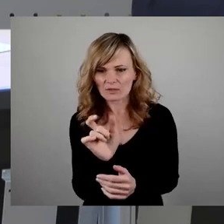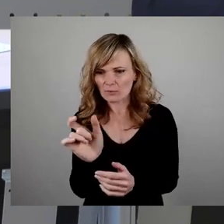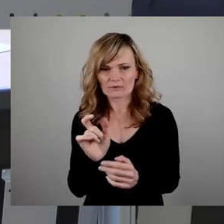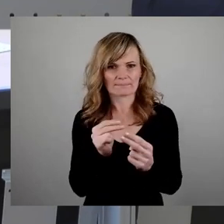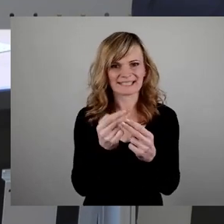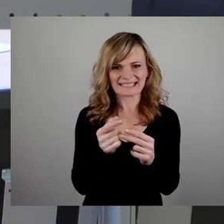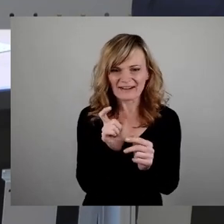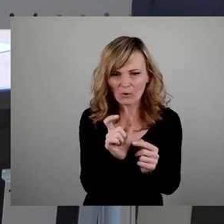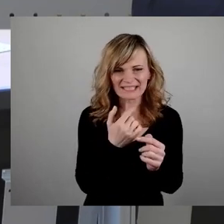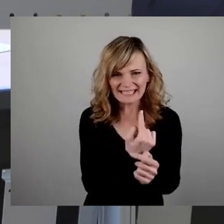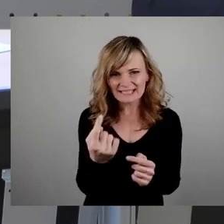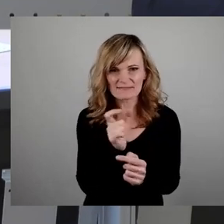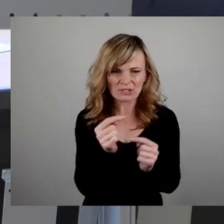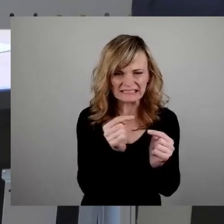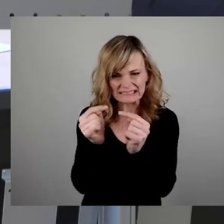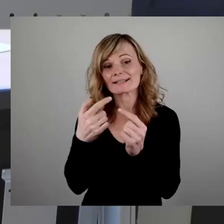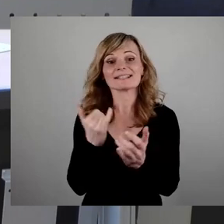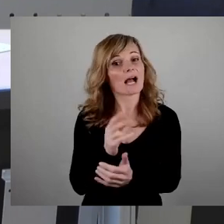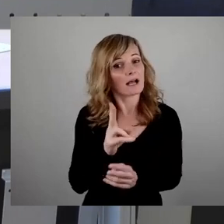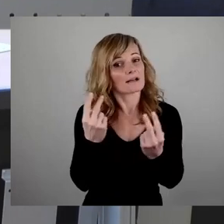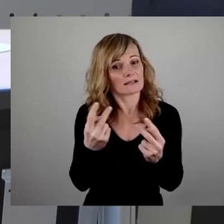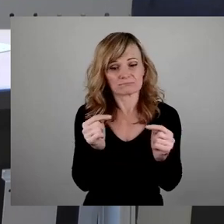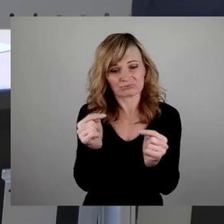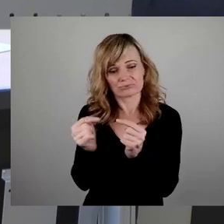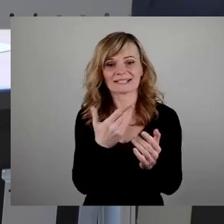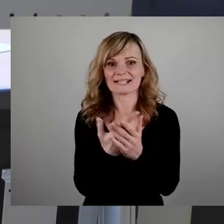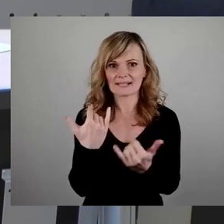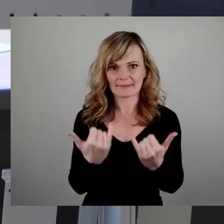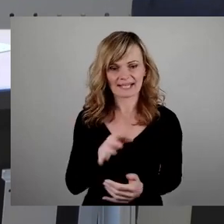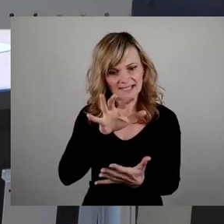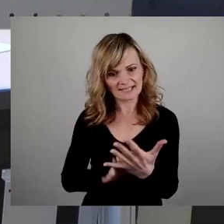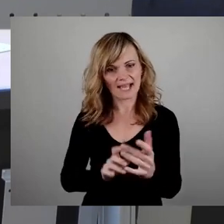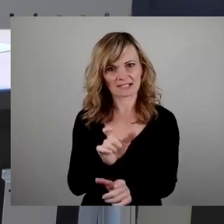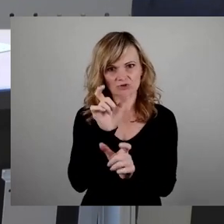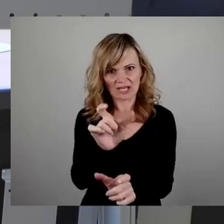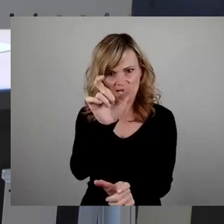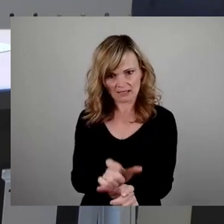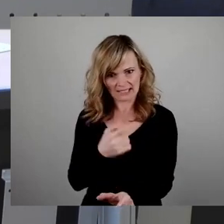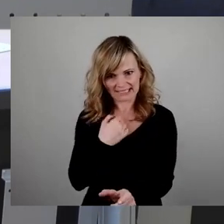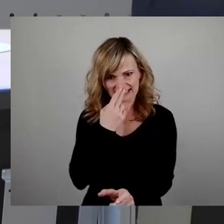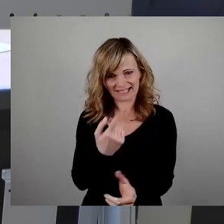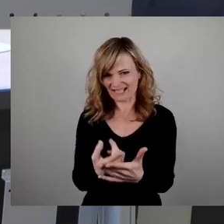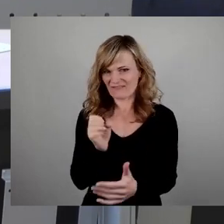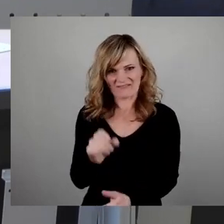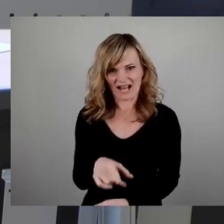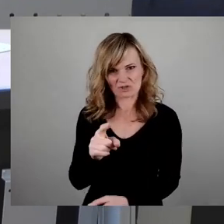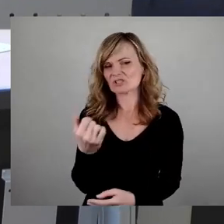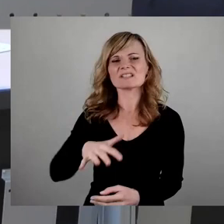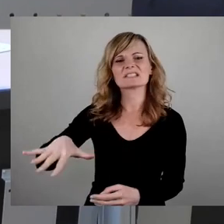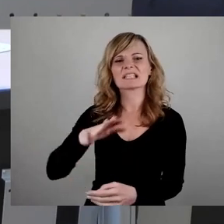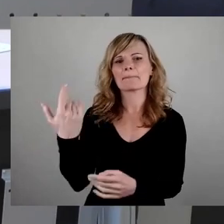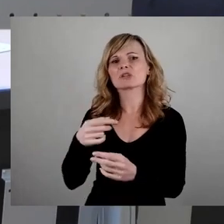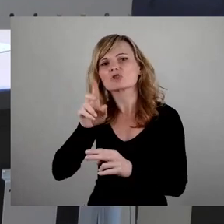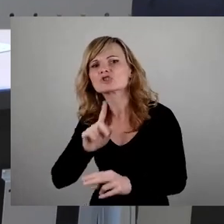deswegen ist für mich genau dieser Text, der jetzt auf der Stehle steht, eben genau falsch, weil dieser Text ist von irgendjemandem in irgendeinem stillen